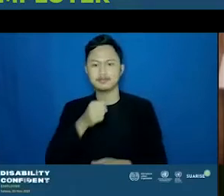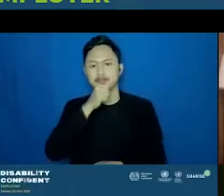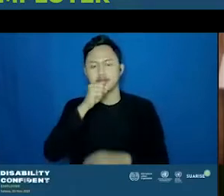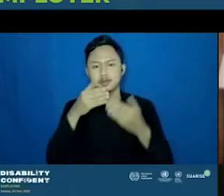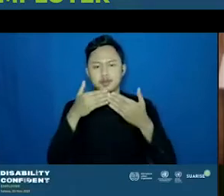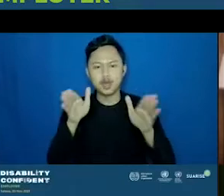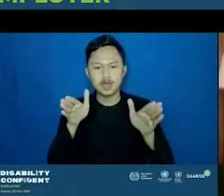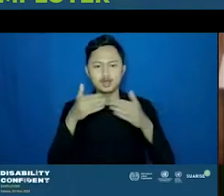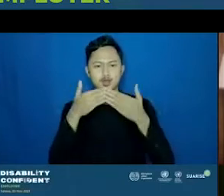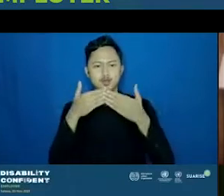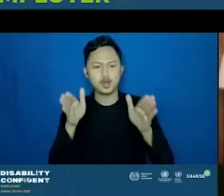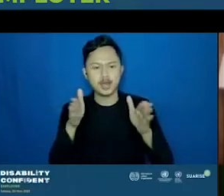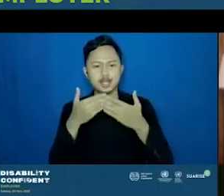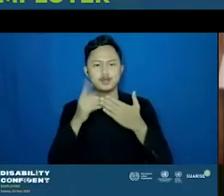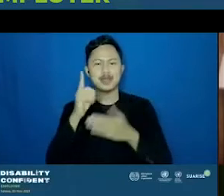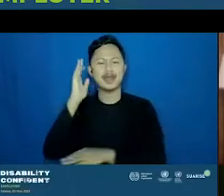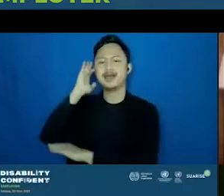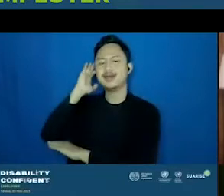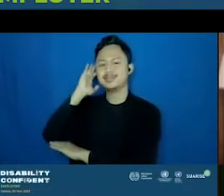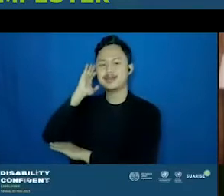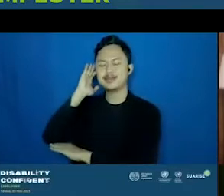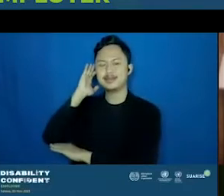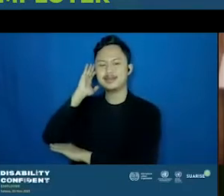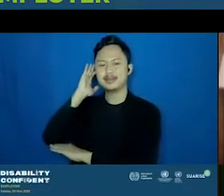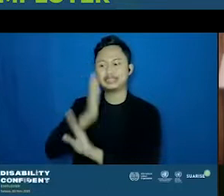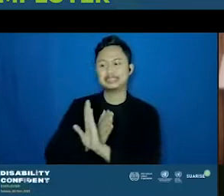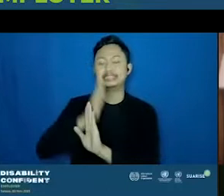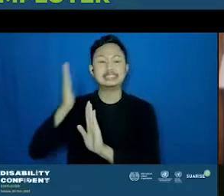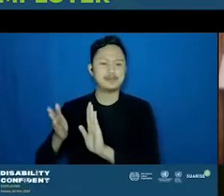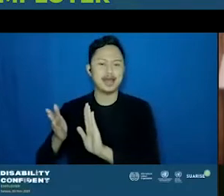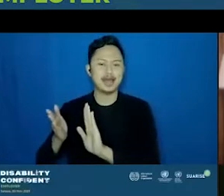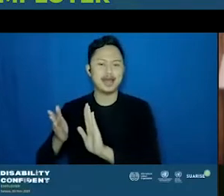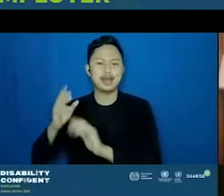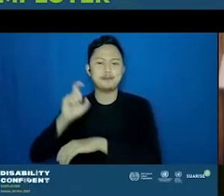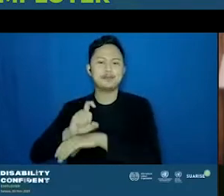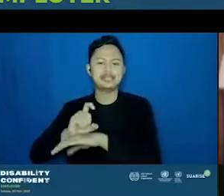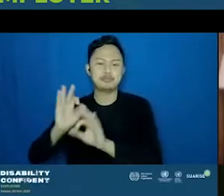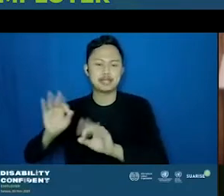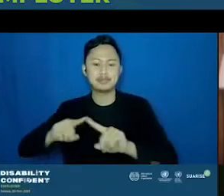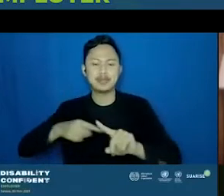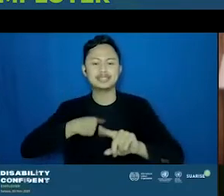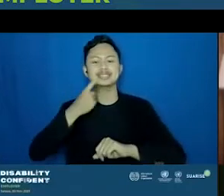lagi ada azan dan kebetulan sebelah tetangga persis masjid gitu. Tapi saya coba.